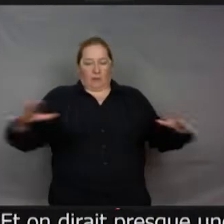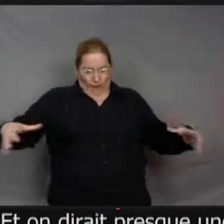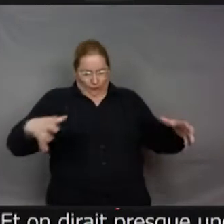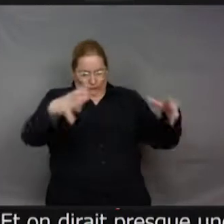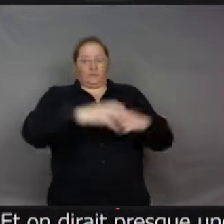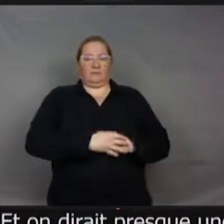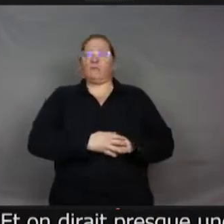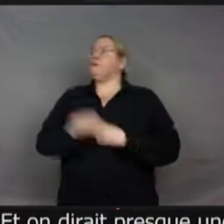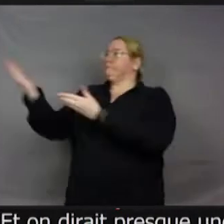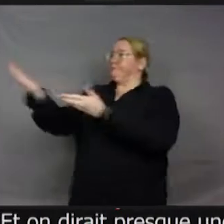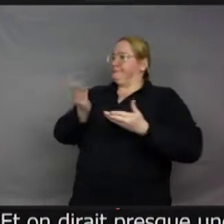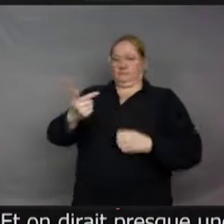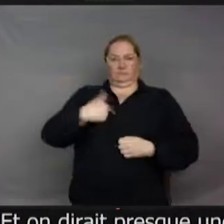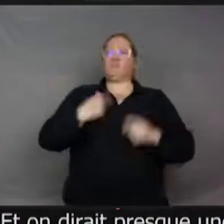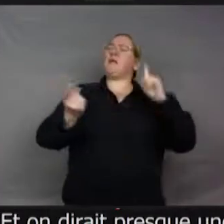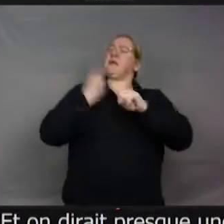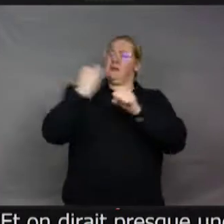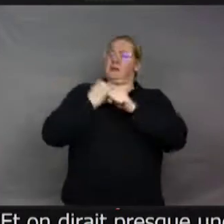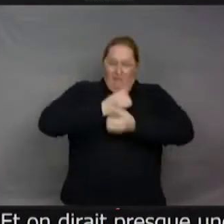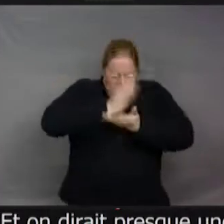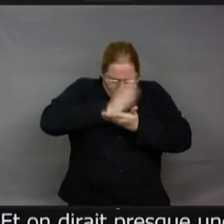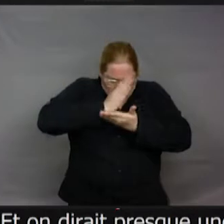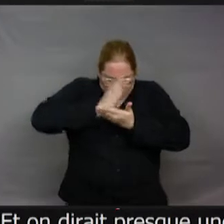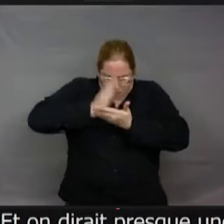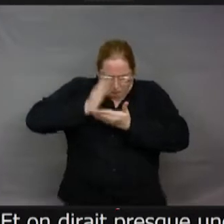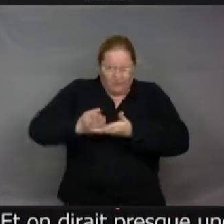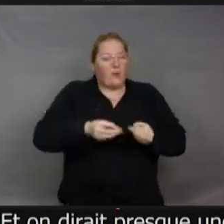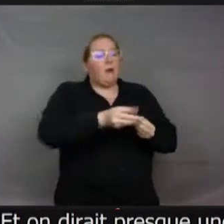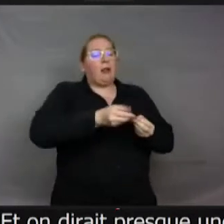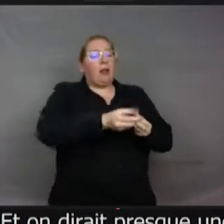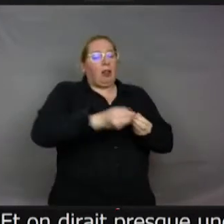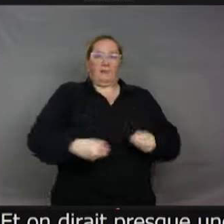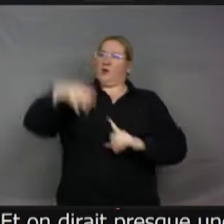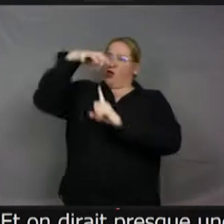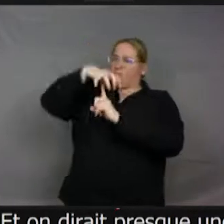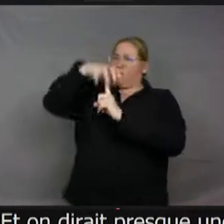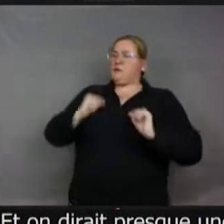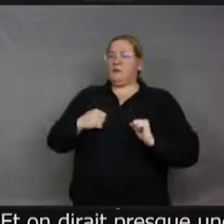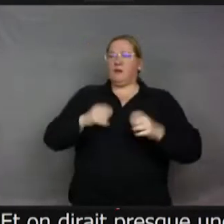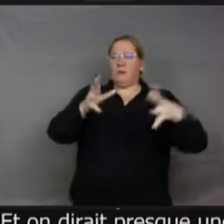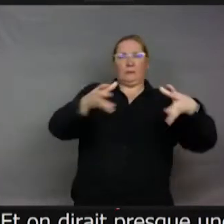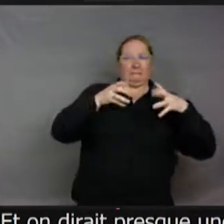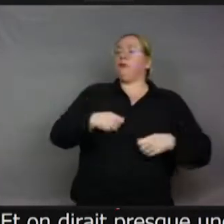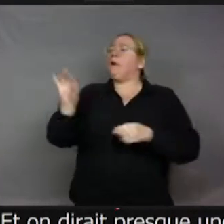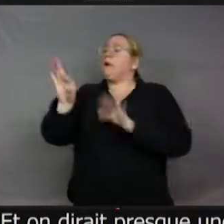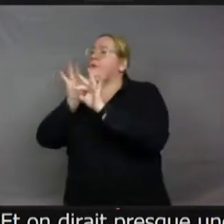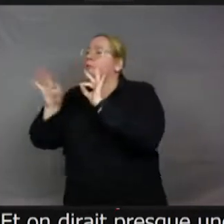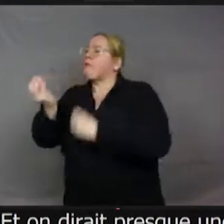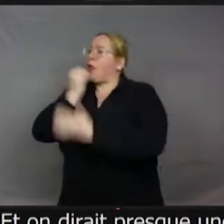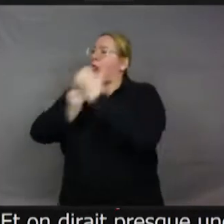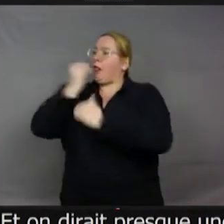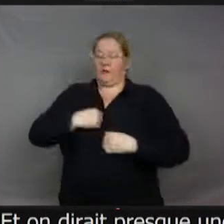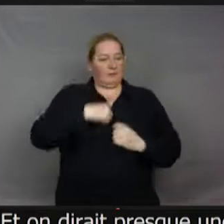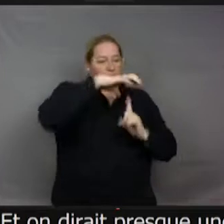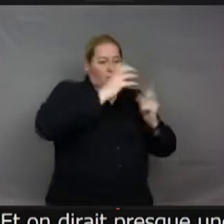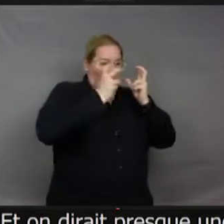petites lamelles parce que les champignons préfèrent les petites lamelles. Donc, elles vont découper en Difficile en plus. Ce champignon est difficile mais il est très, très bon pour elles. Il est délicieux